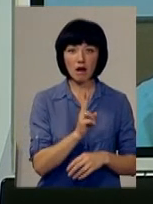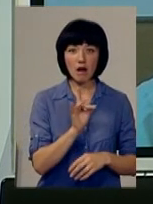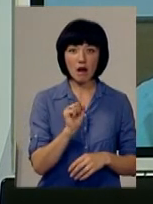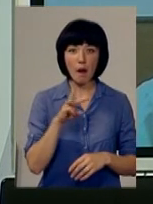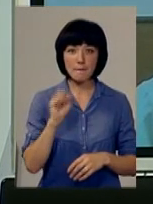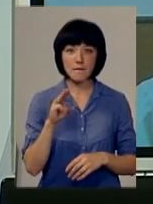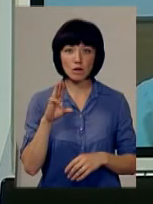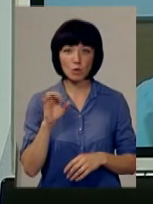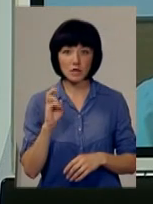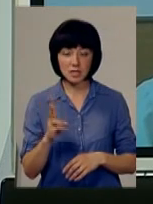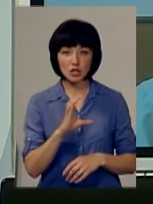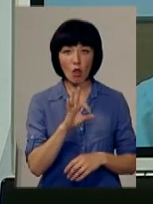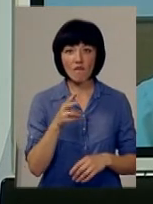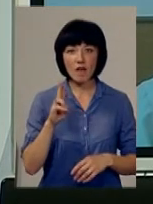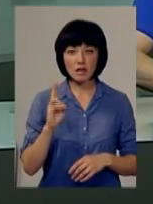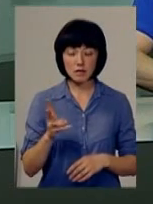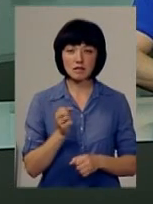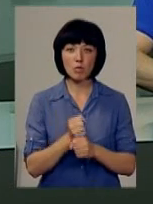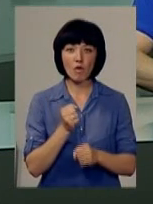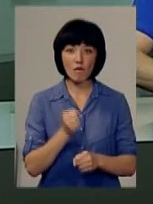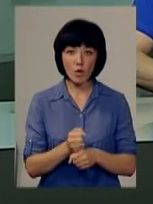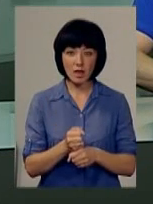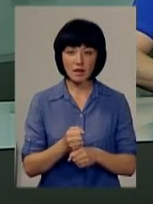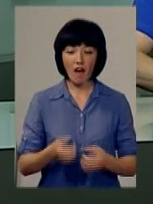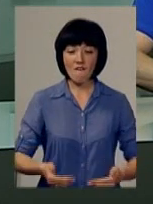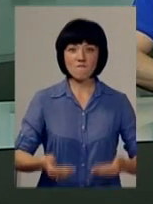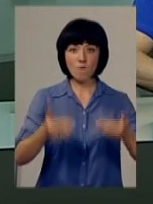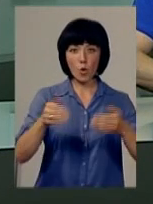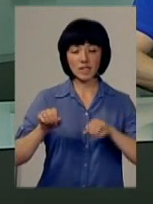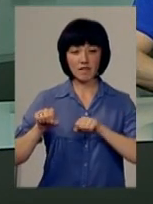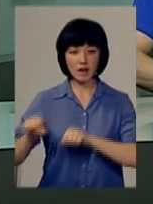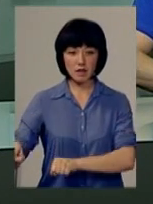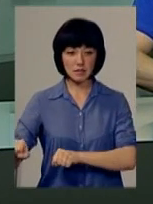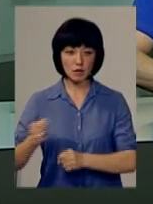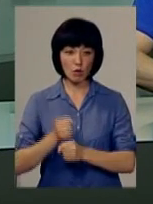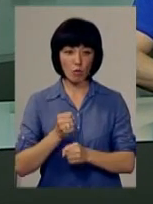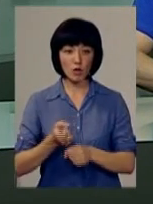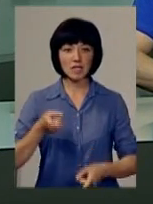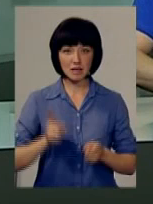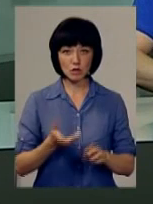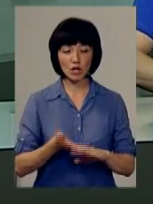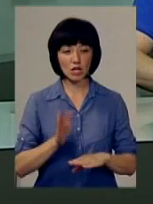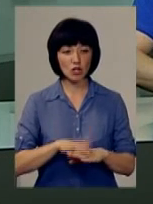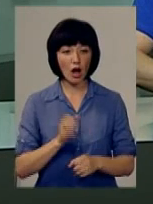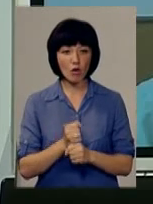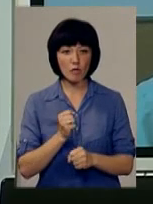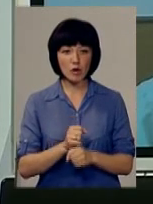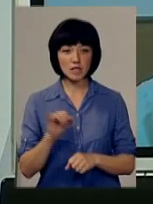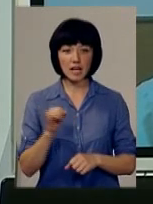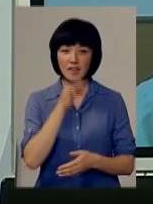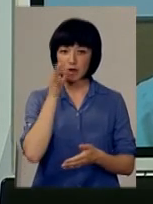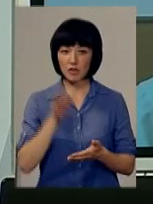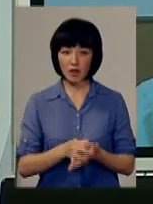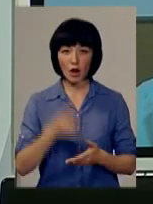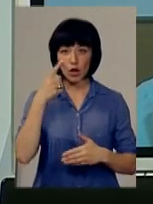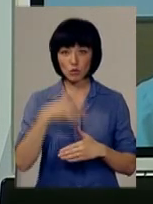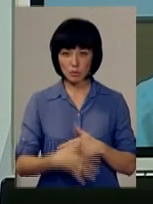Слов'янським. І зараз вони там проводять фортифікаційні роботи. Там робота дійсно тяжка і відповідальна.